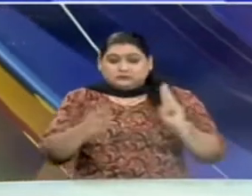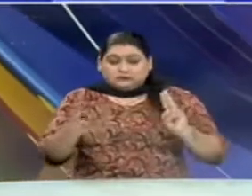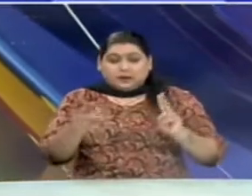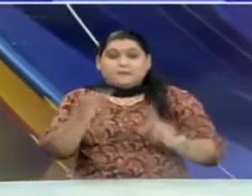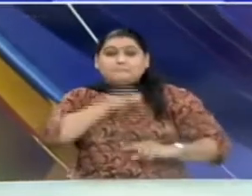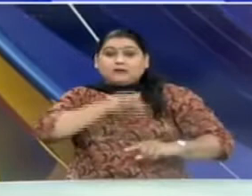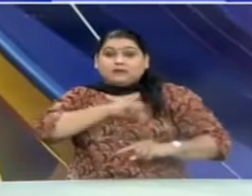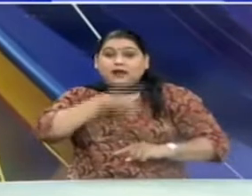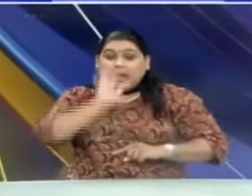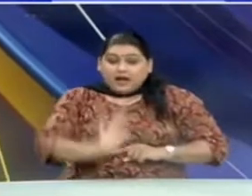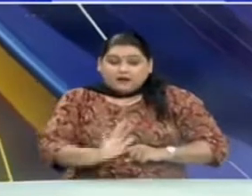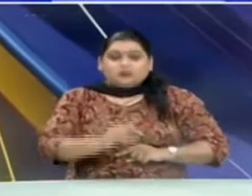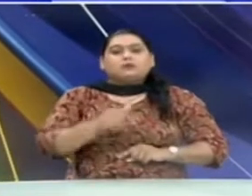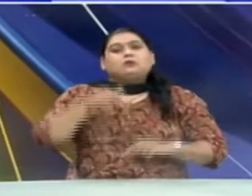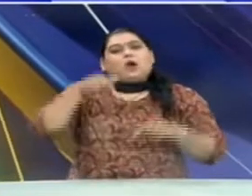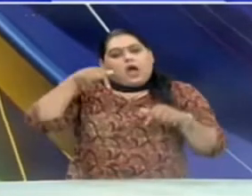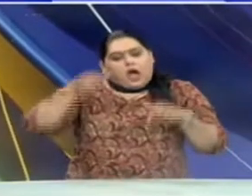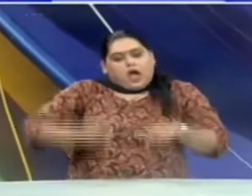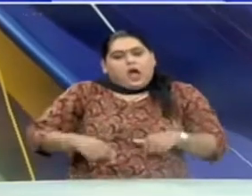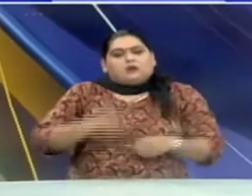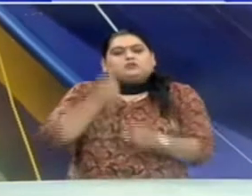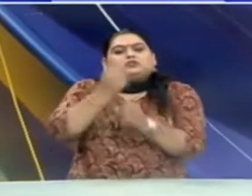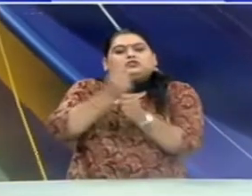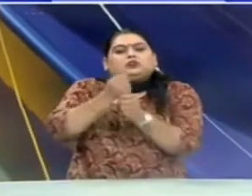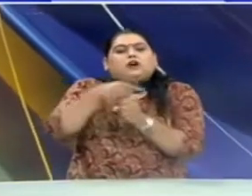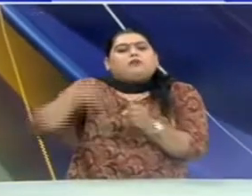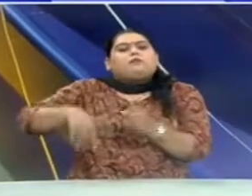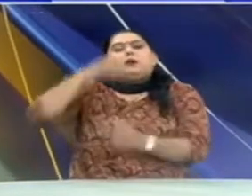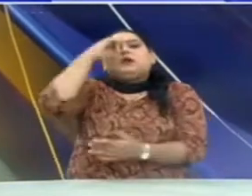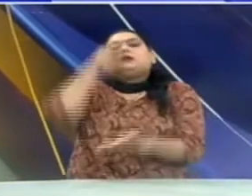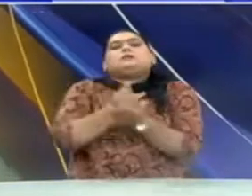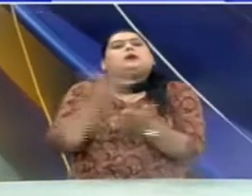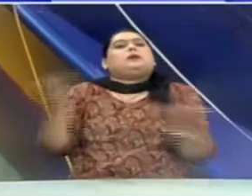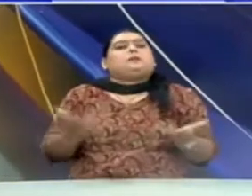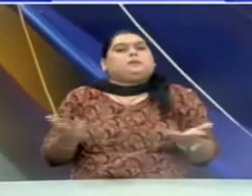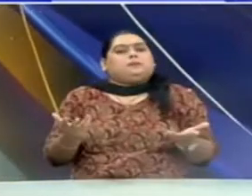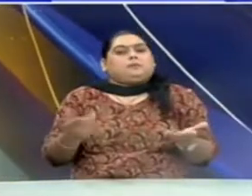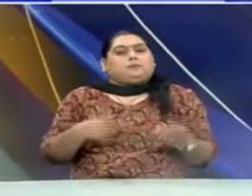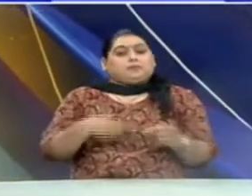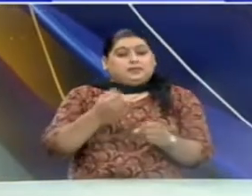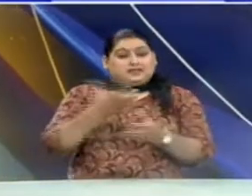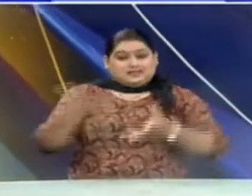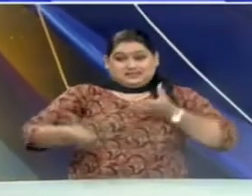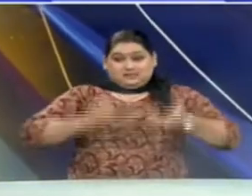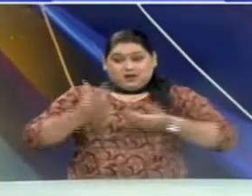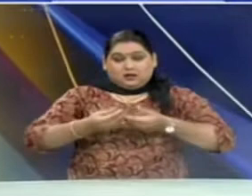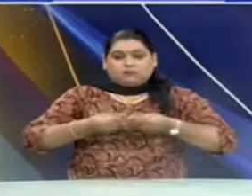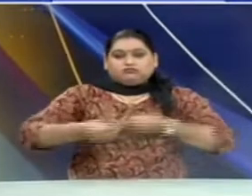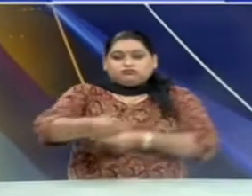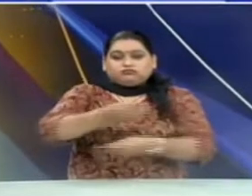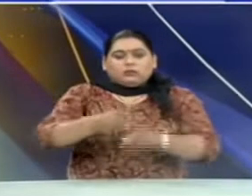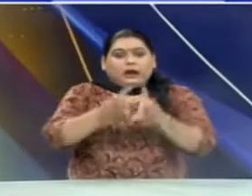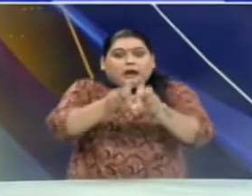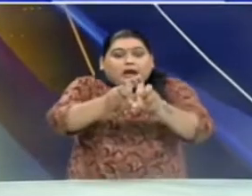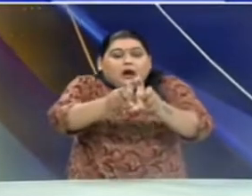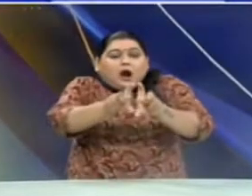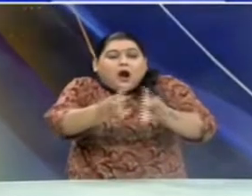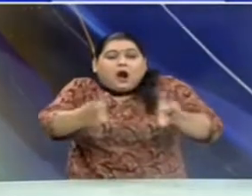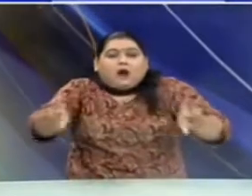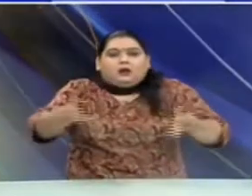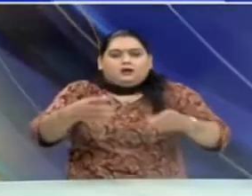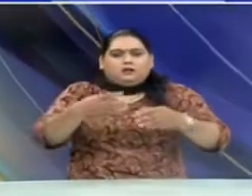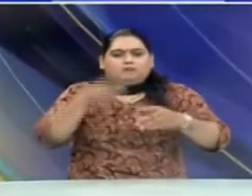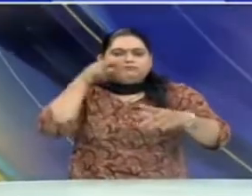आज कैबिनेट ने निरने लिया है कि सहकारीता में पारदर्शिता लाने के लिए और सहकारीता